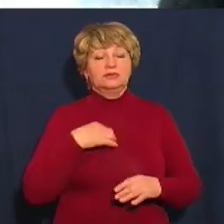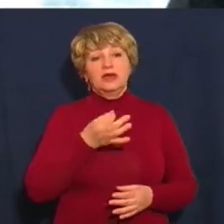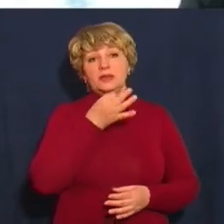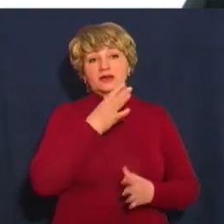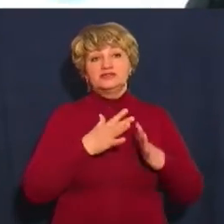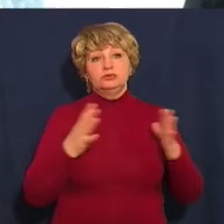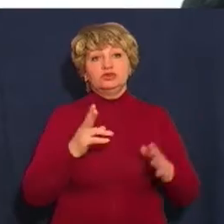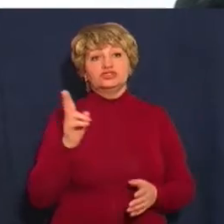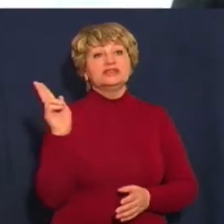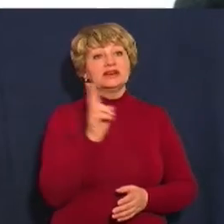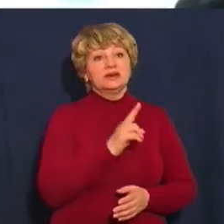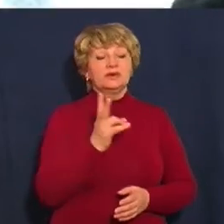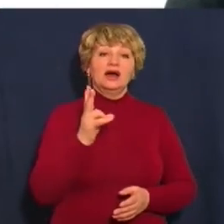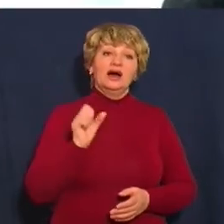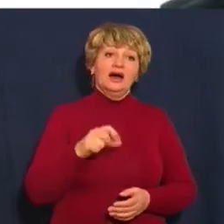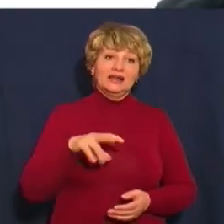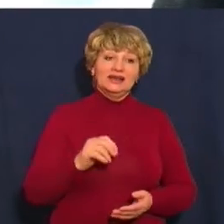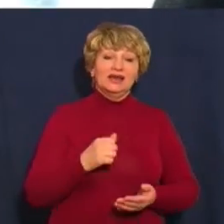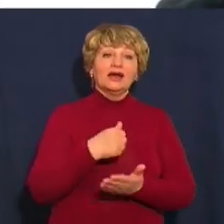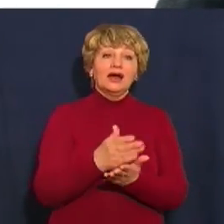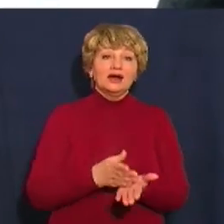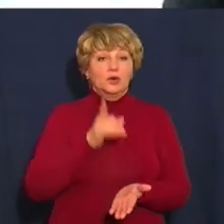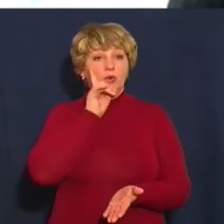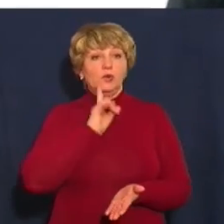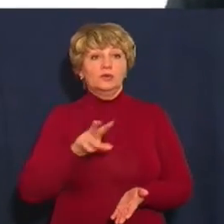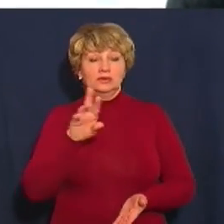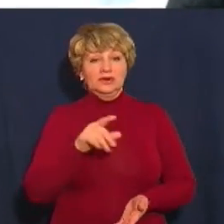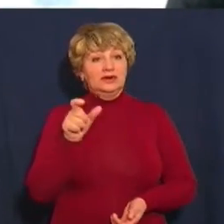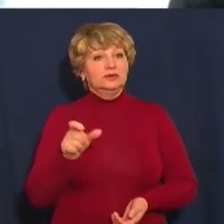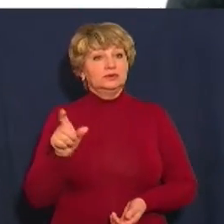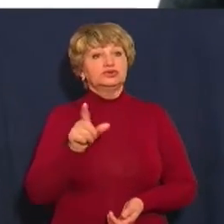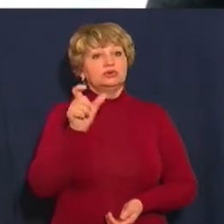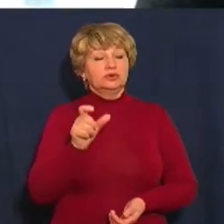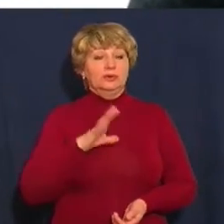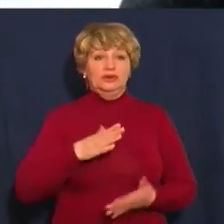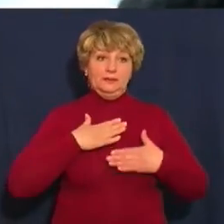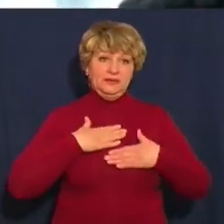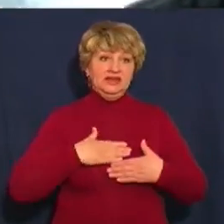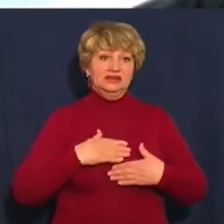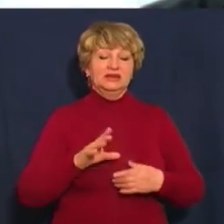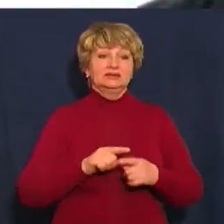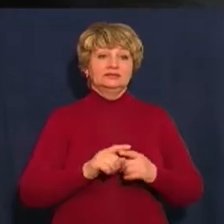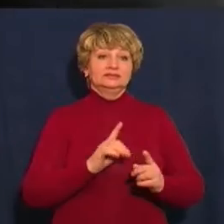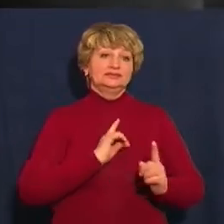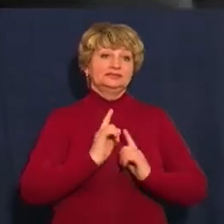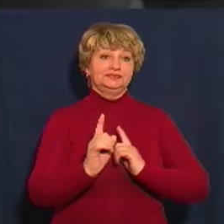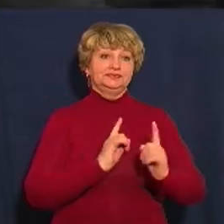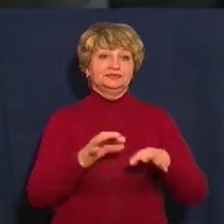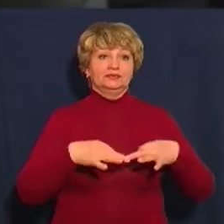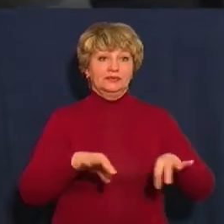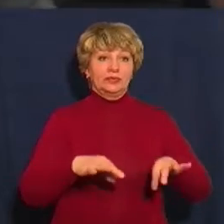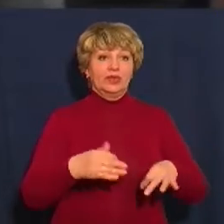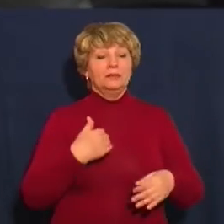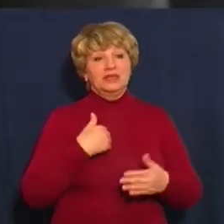якісних, комфортних для людей, щоб людям було приємно їздити нашим міським транспортом. Мені